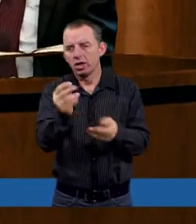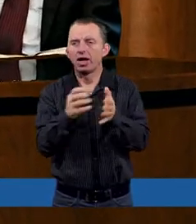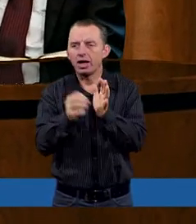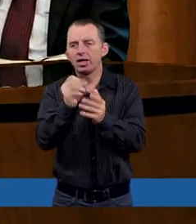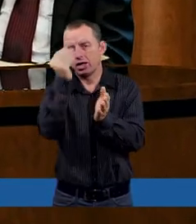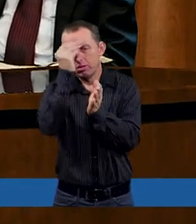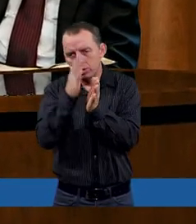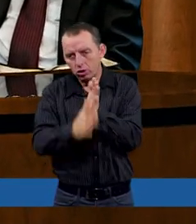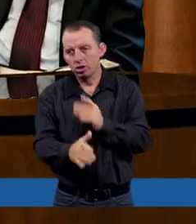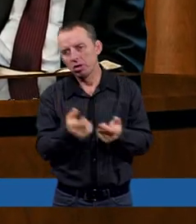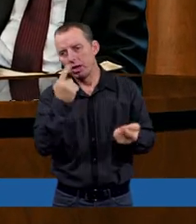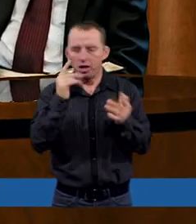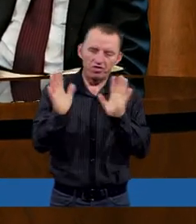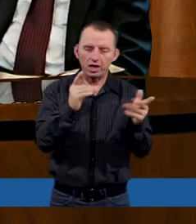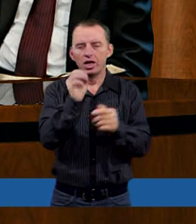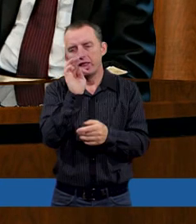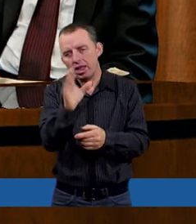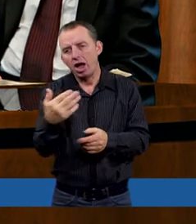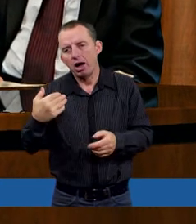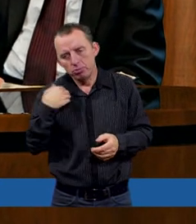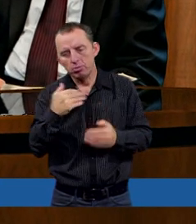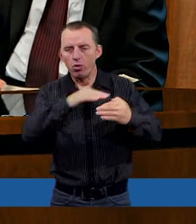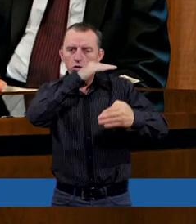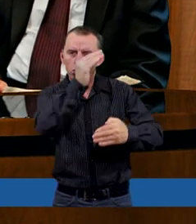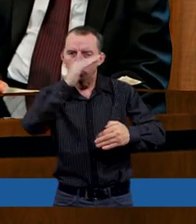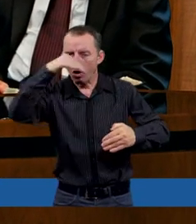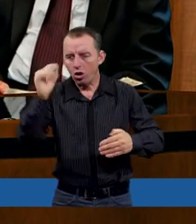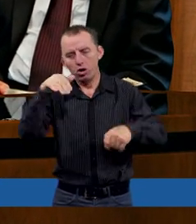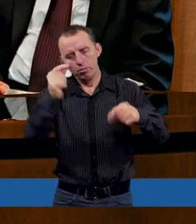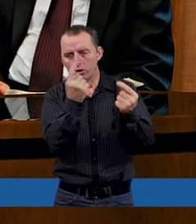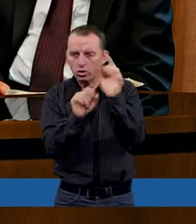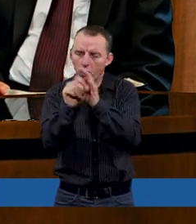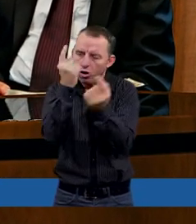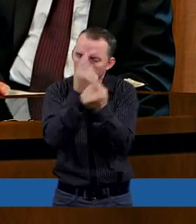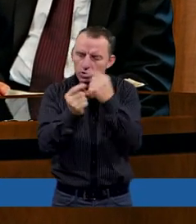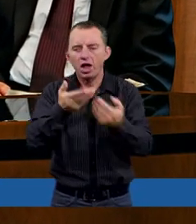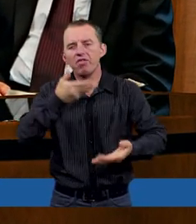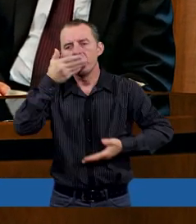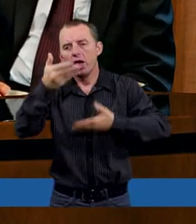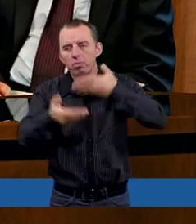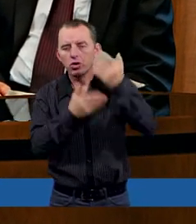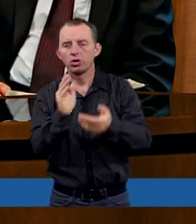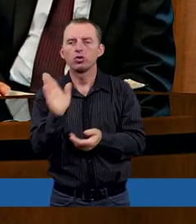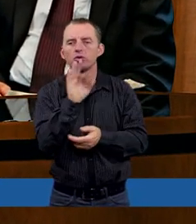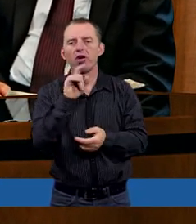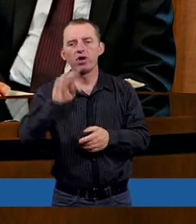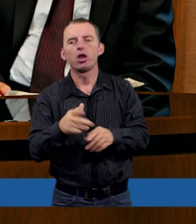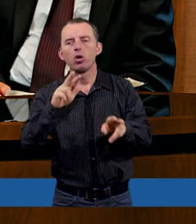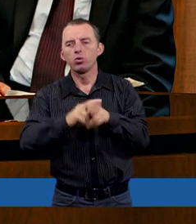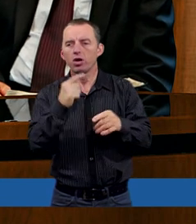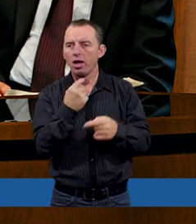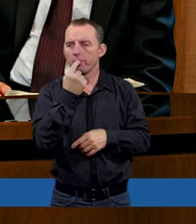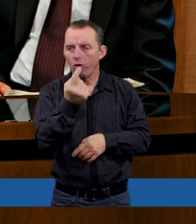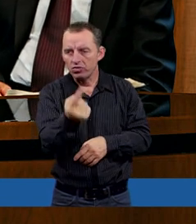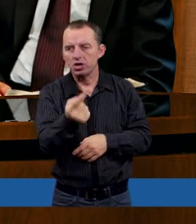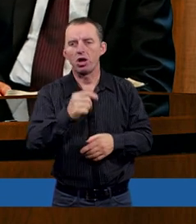bzdury. To mniej więcej tak brzmiał ton, można przypuszczać, wypowiedzi Sofara, sądząc po tym, co powiedział.